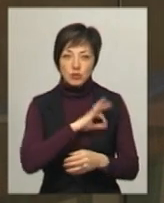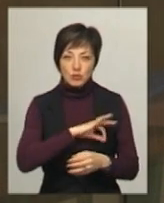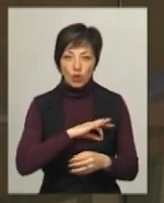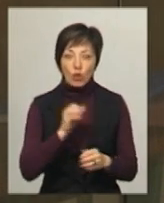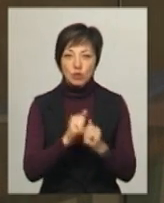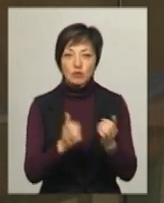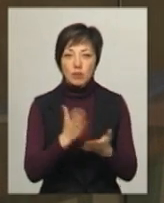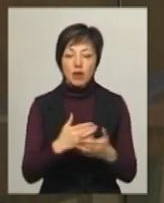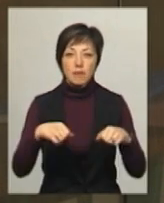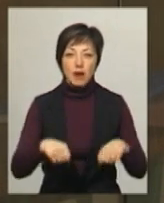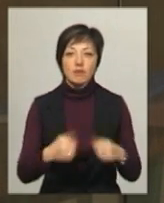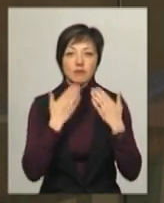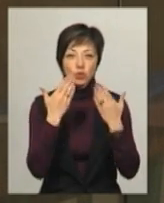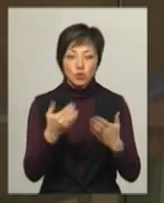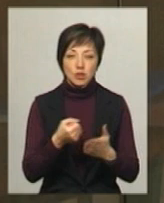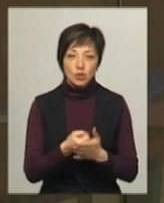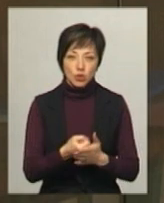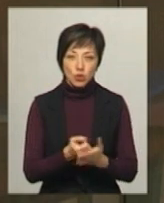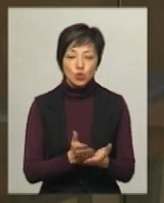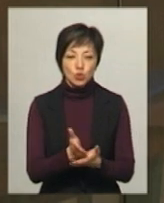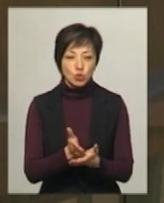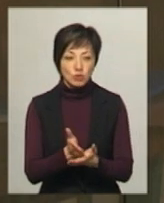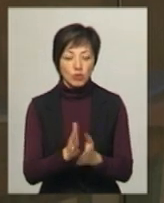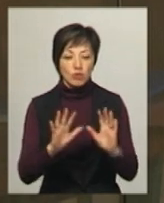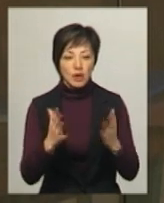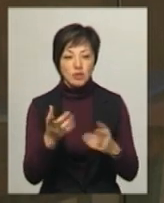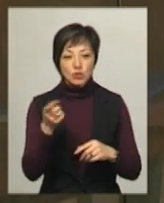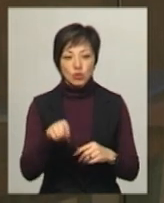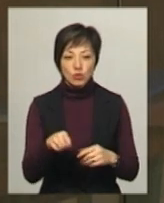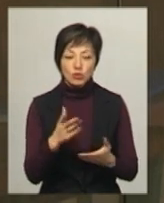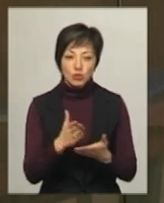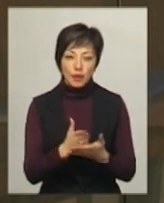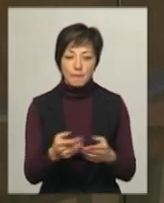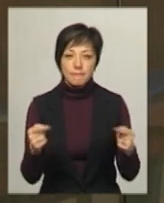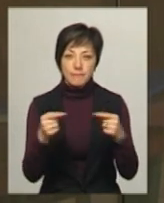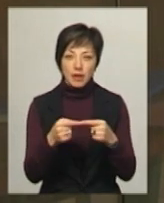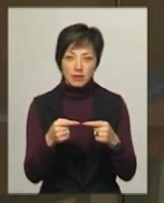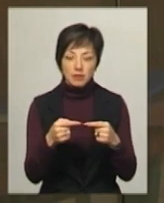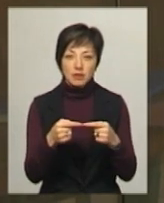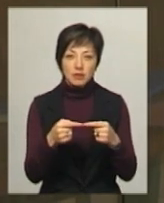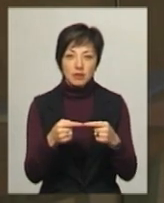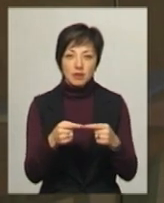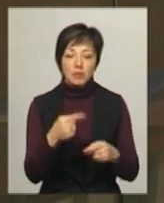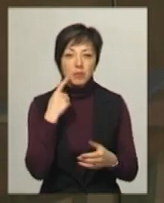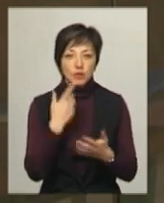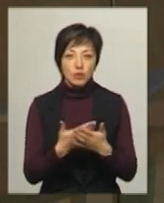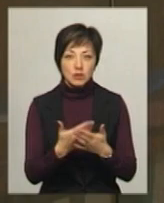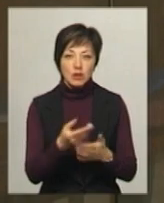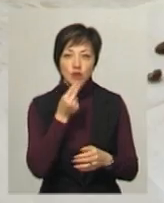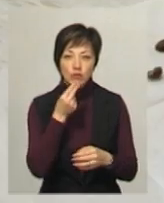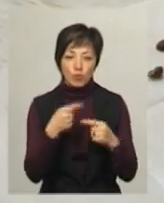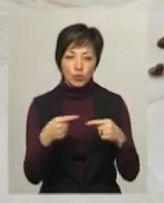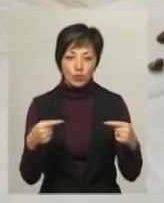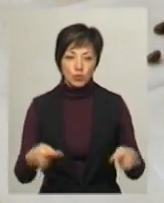кожен має право звернутися до служби у разі того, якщо є певна відозра щодо певного харчового